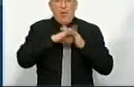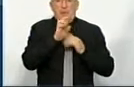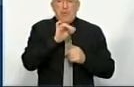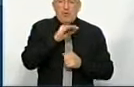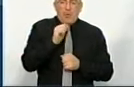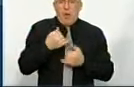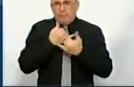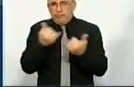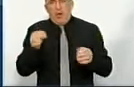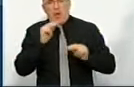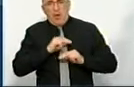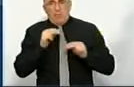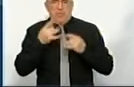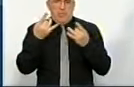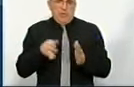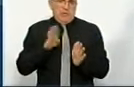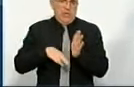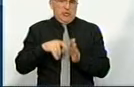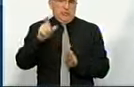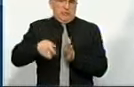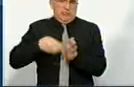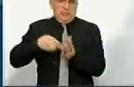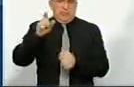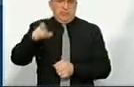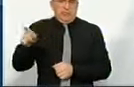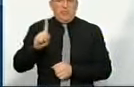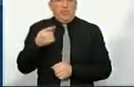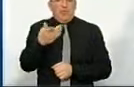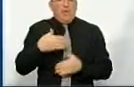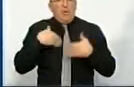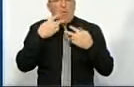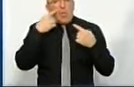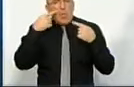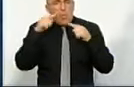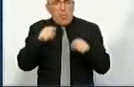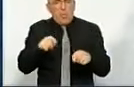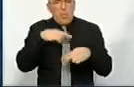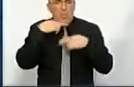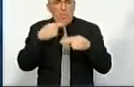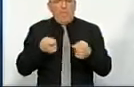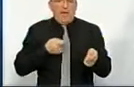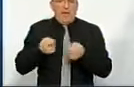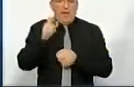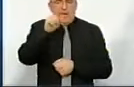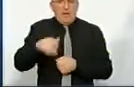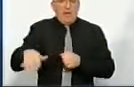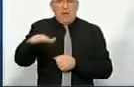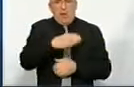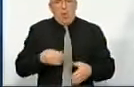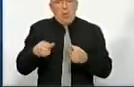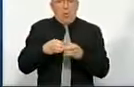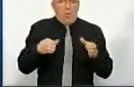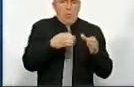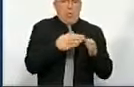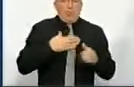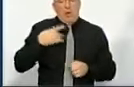забезпечені роботою, звичайні залізничники. На сам кінець, на що ви радите звернути увагу керівництву територіальних громад,